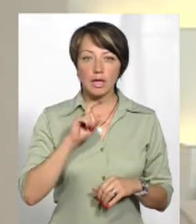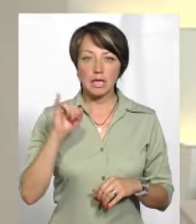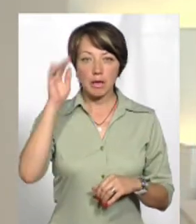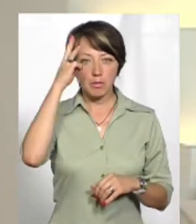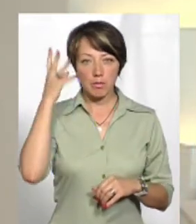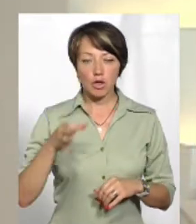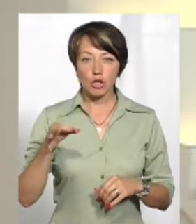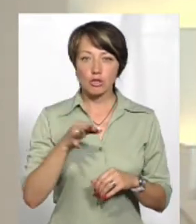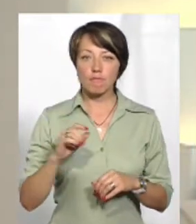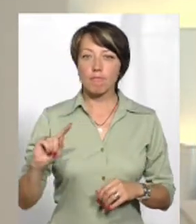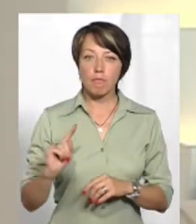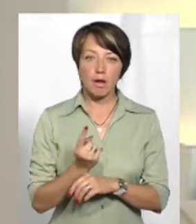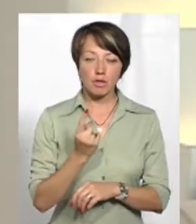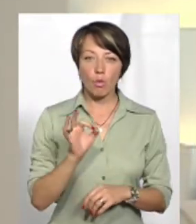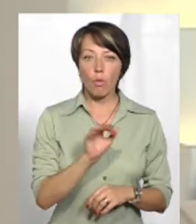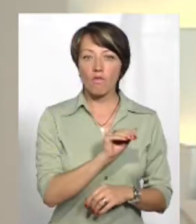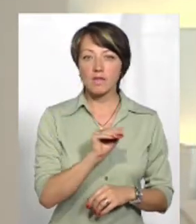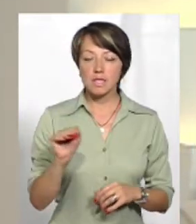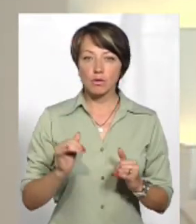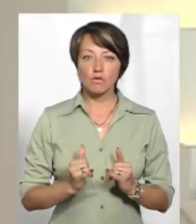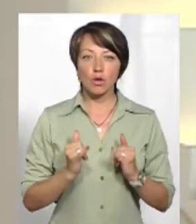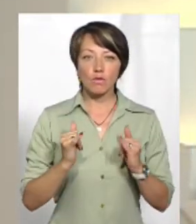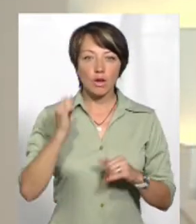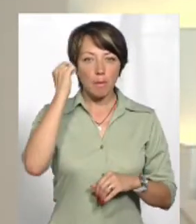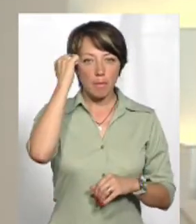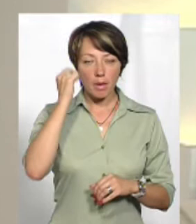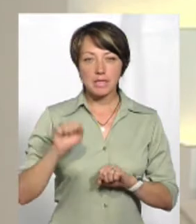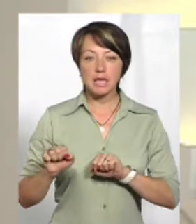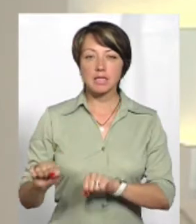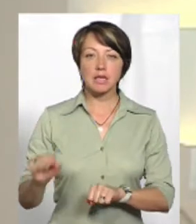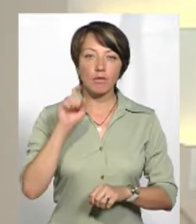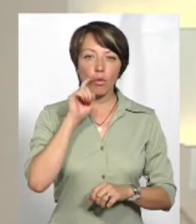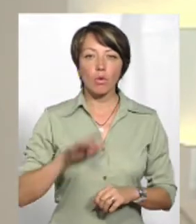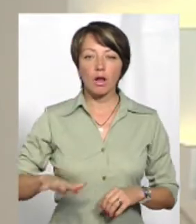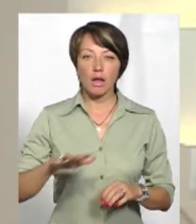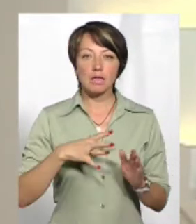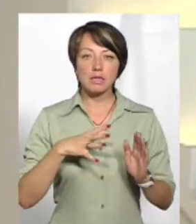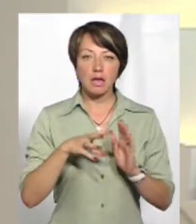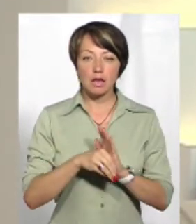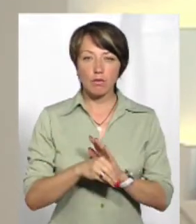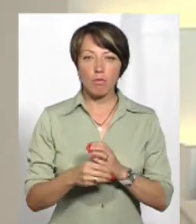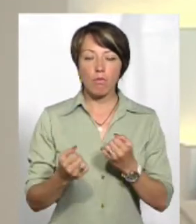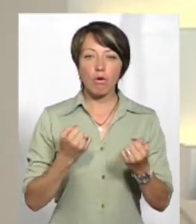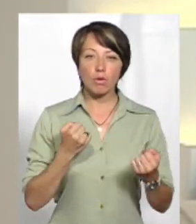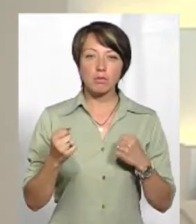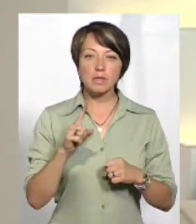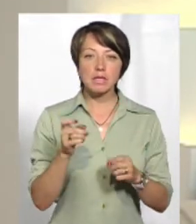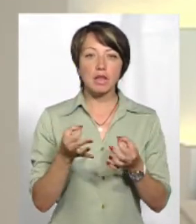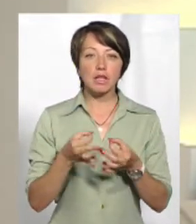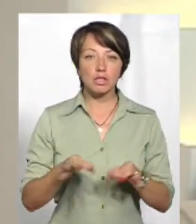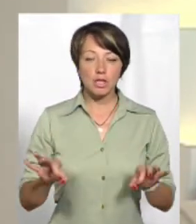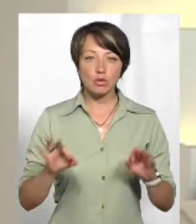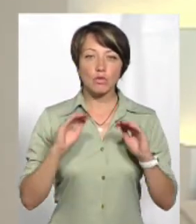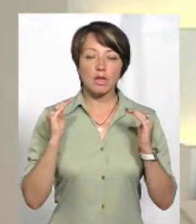Хмельниччина, зокрема, вперше офіційно вшановує пам'ять захисників України, які загинули в боротьбі за незалежність,